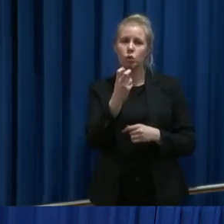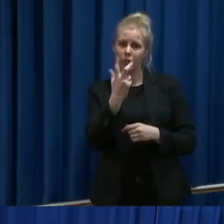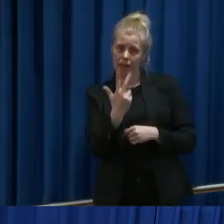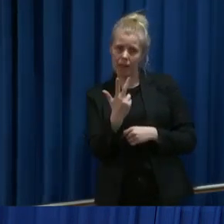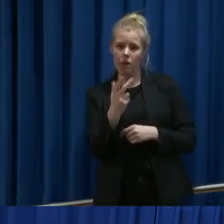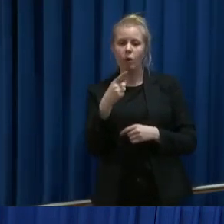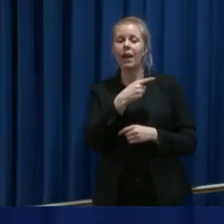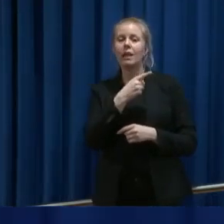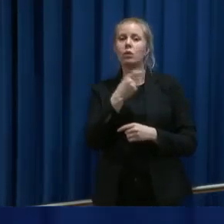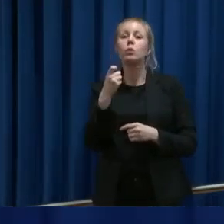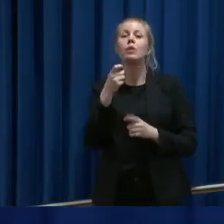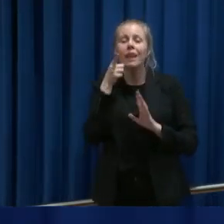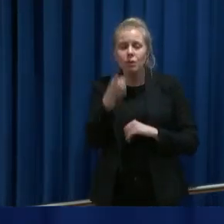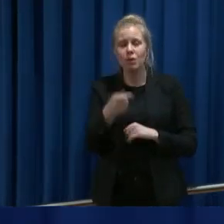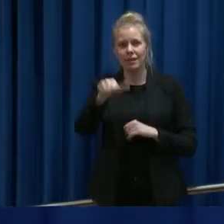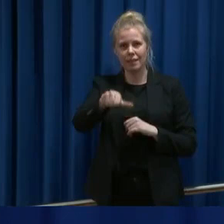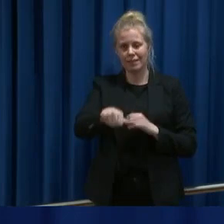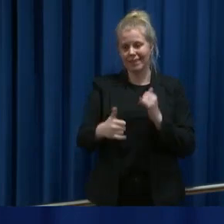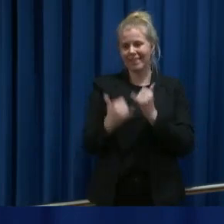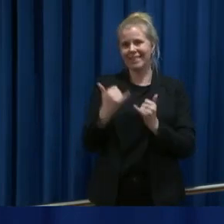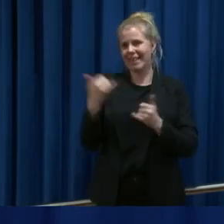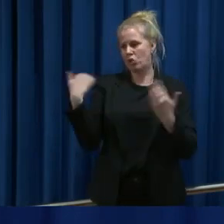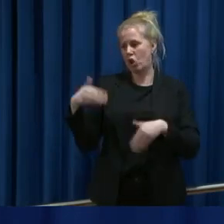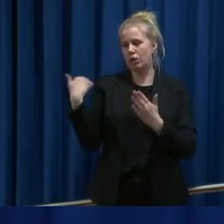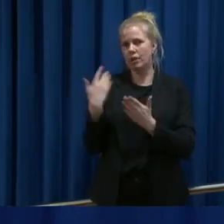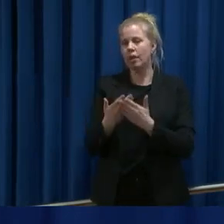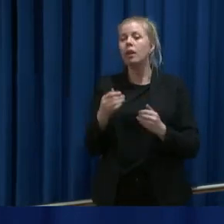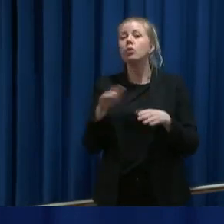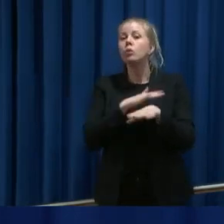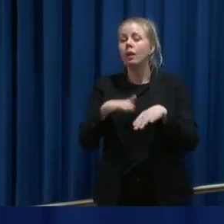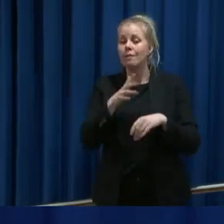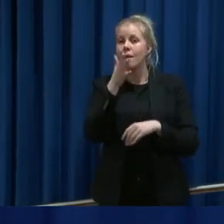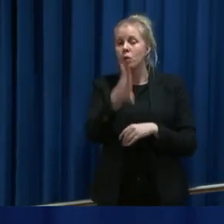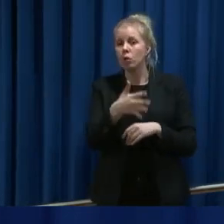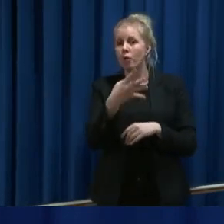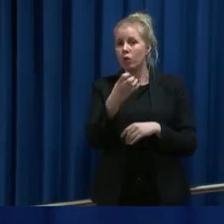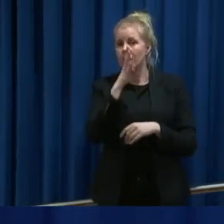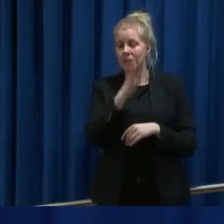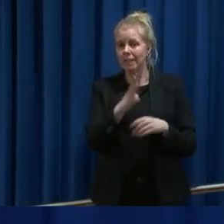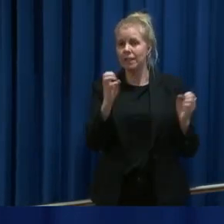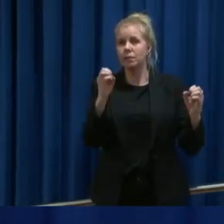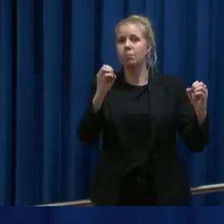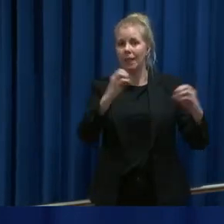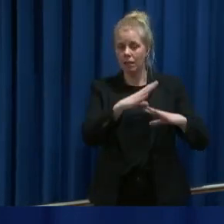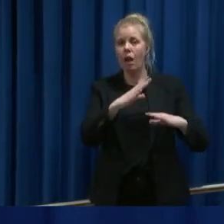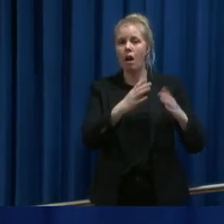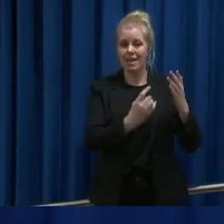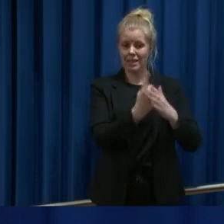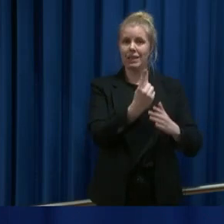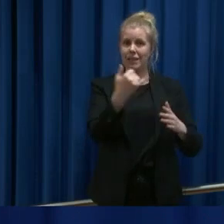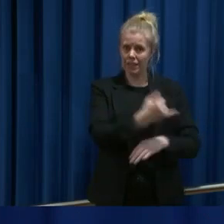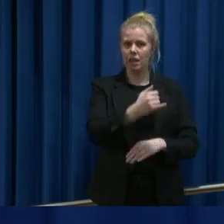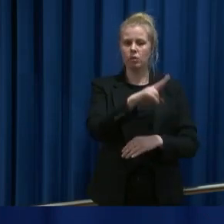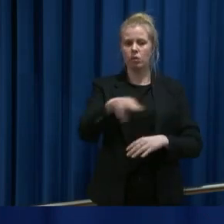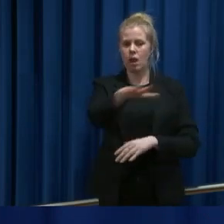116 siste døgn. Totalt er det nå 549 smittet i Norge, og av